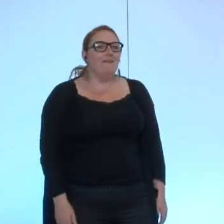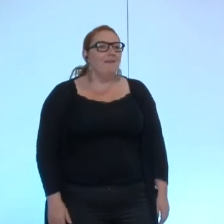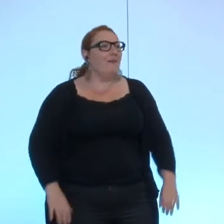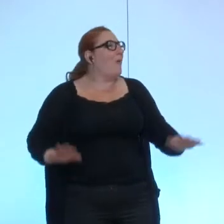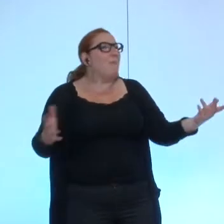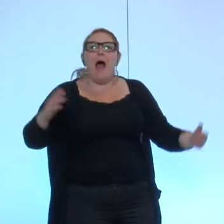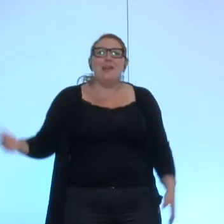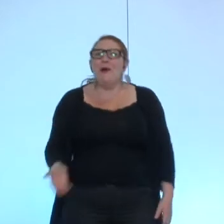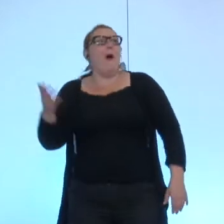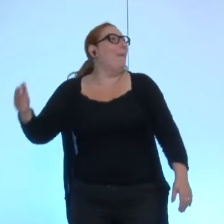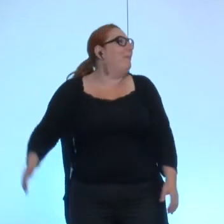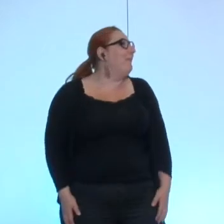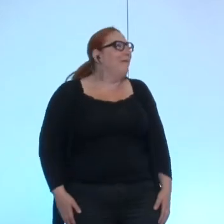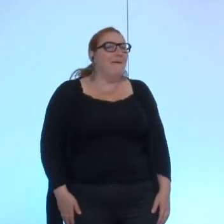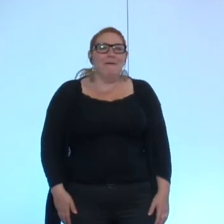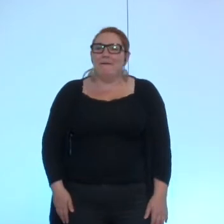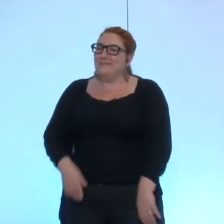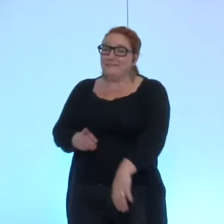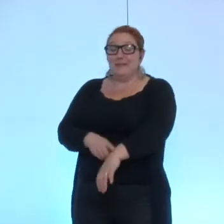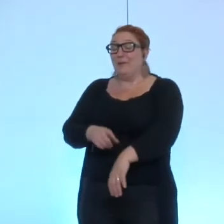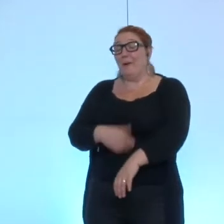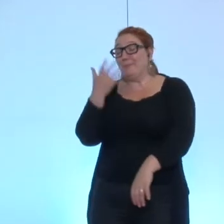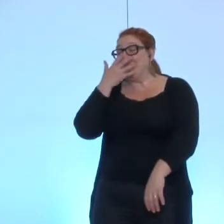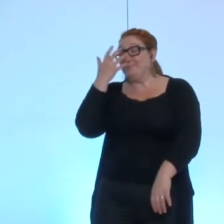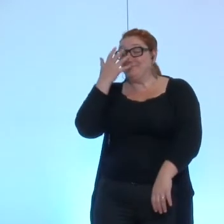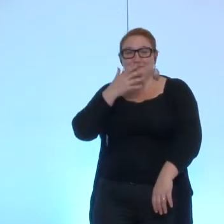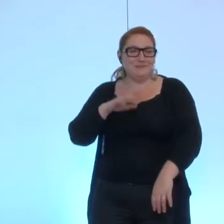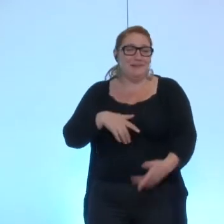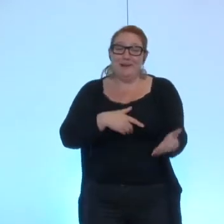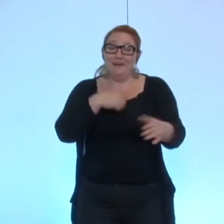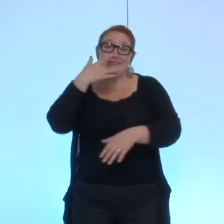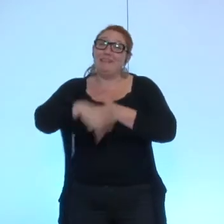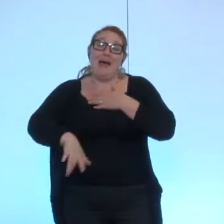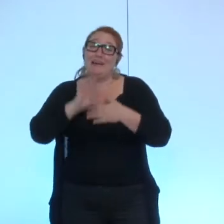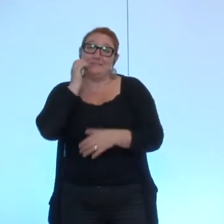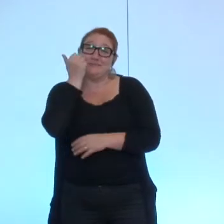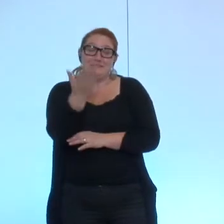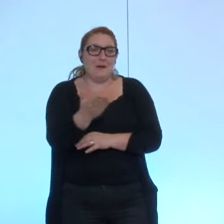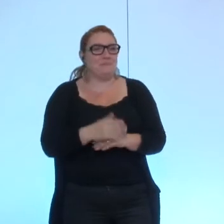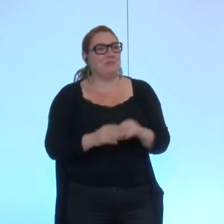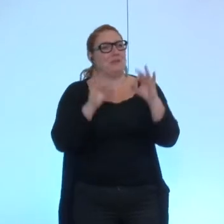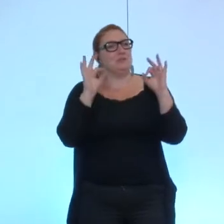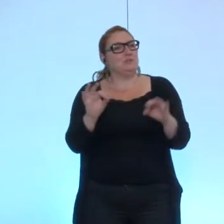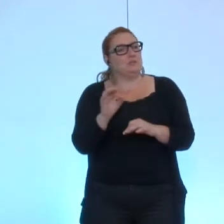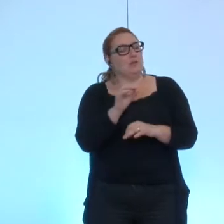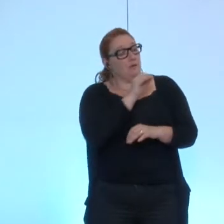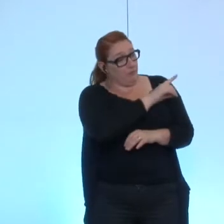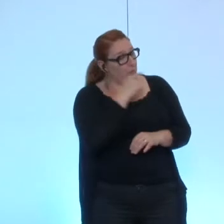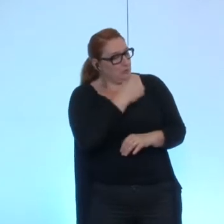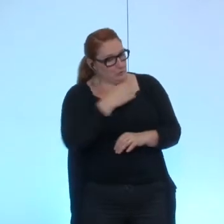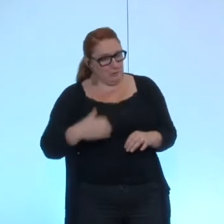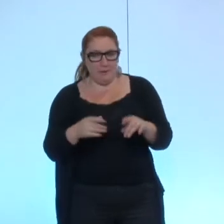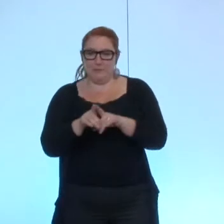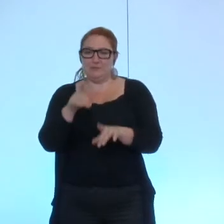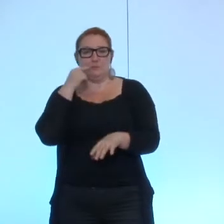c'est l'heure c'est l'heure c'est l'heure d'accord juste une petite demande à monsieur l'adjoint enfin à vous monsieur le maire mais aussi à monsieur l